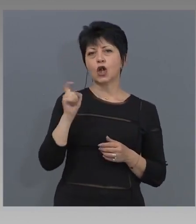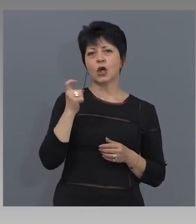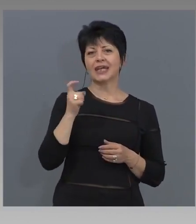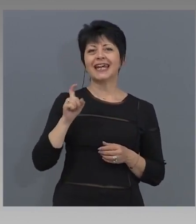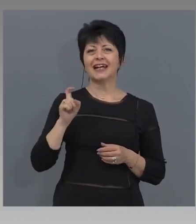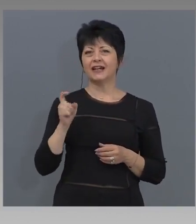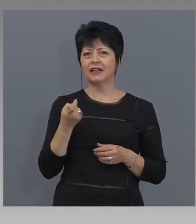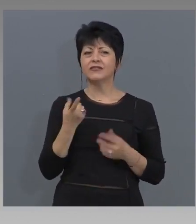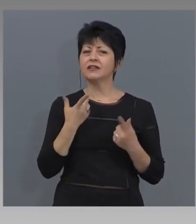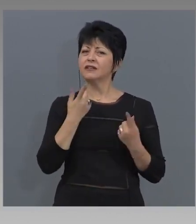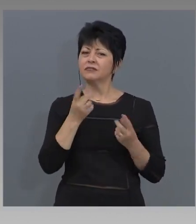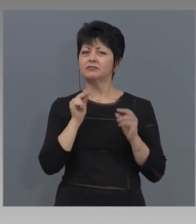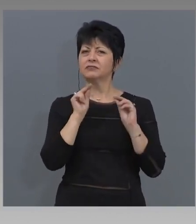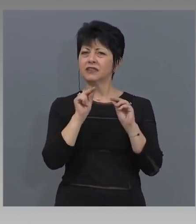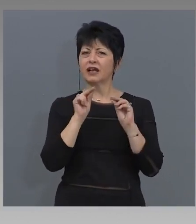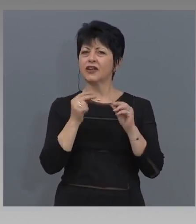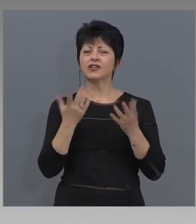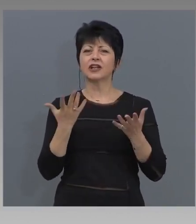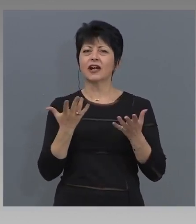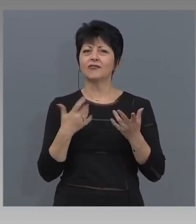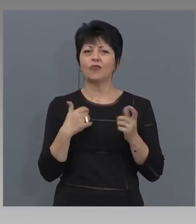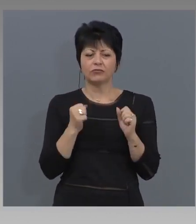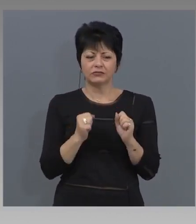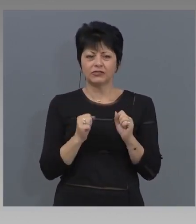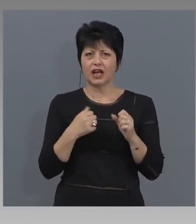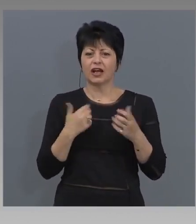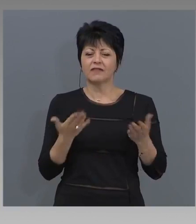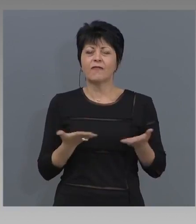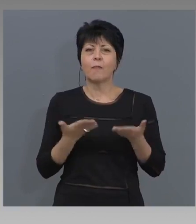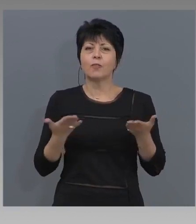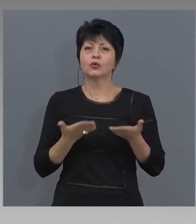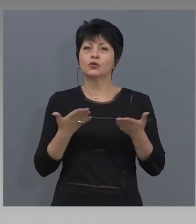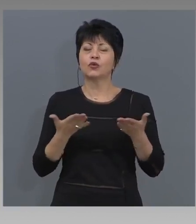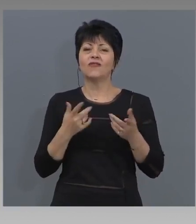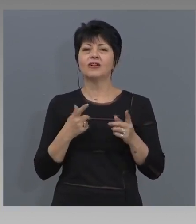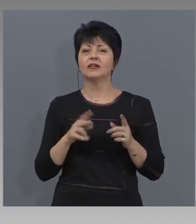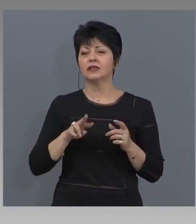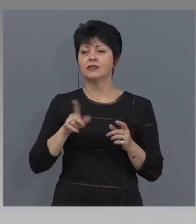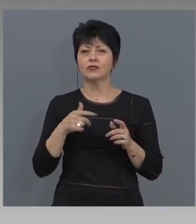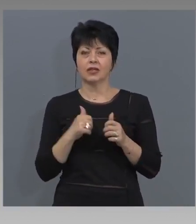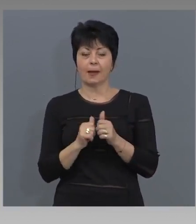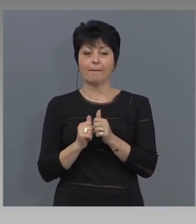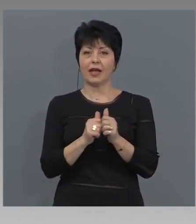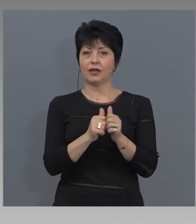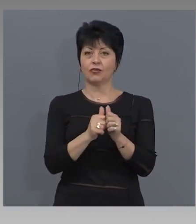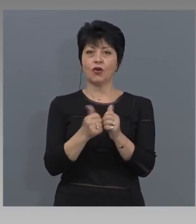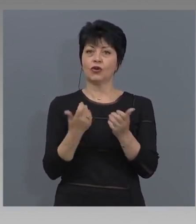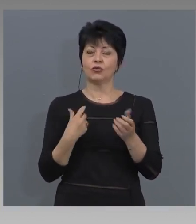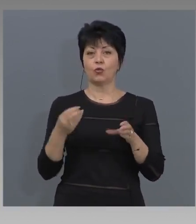разкаже какво стои като подготовка и кои други наши партньори също така участват в този проект.